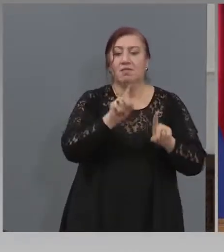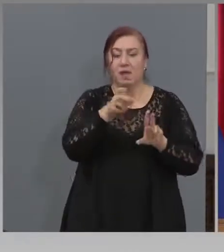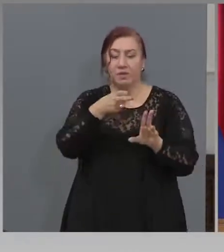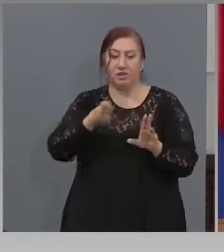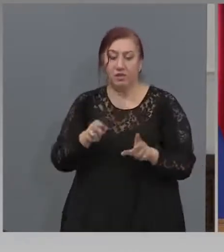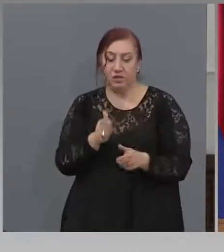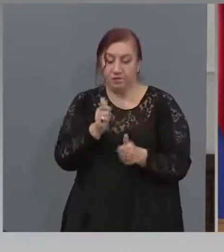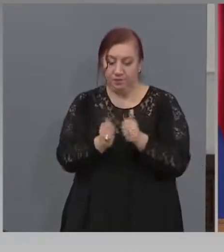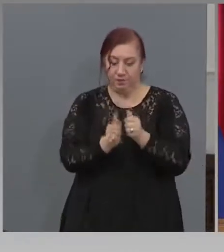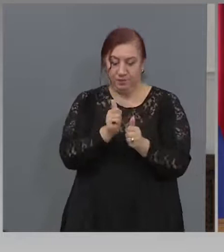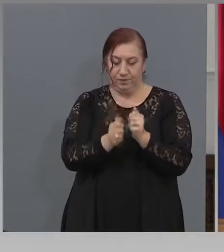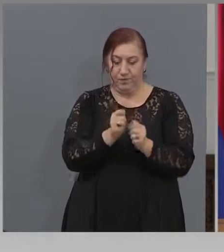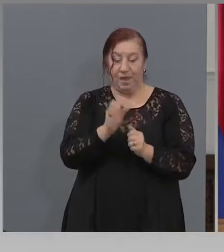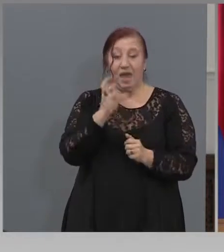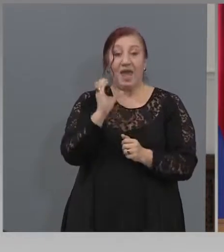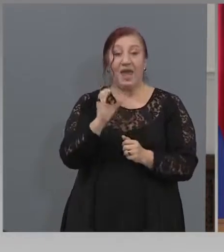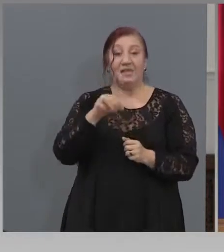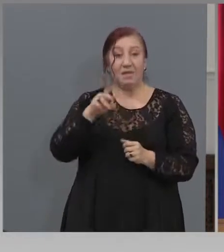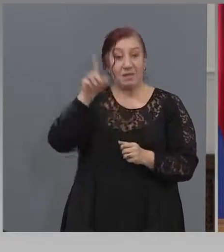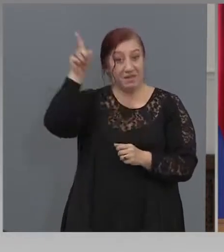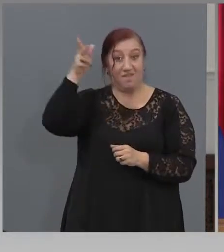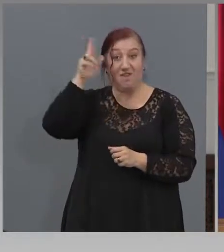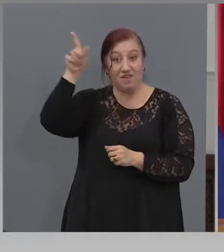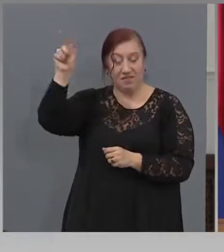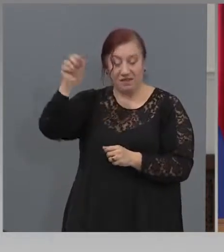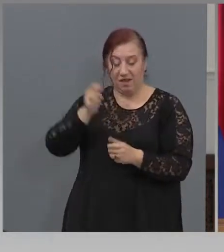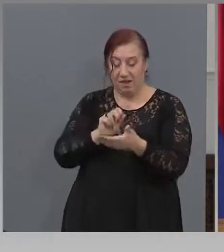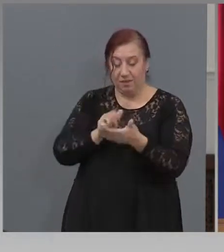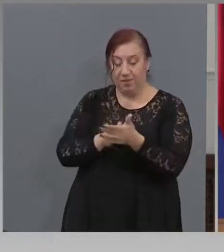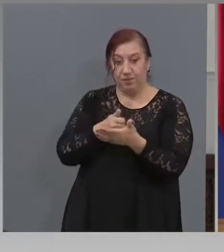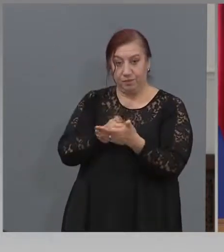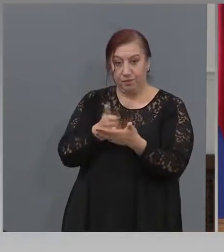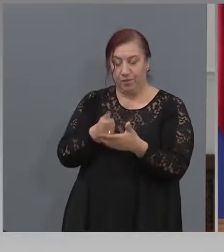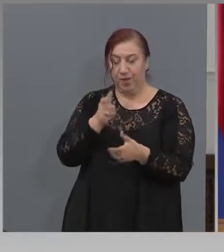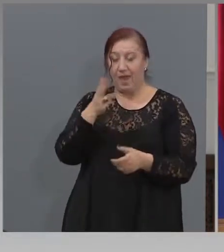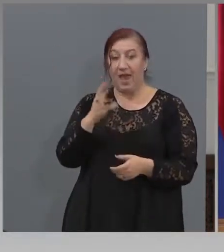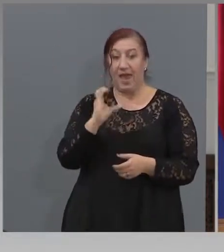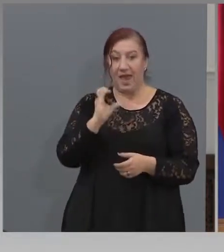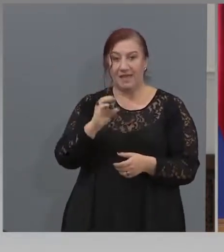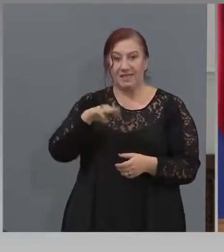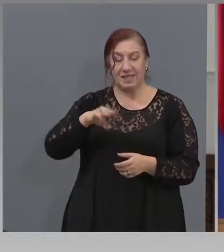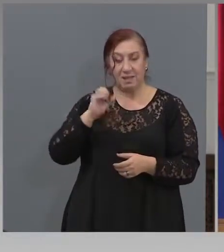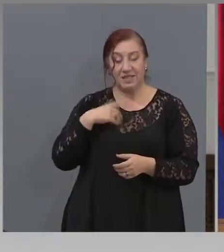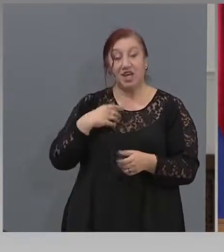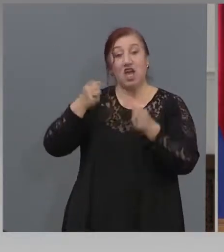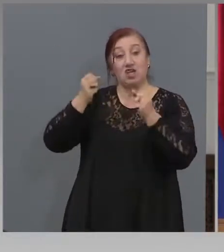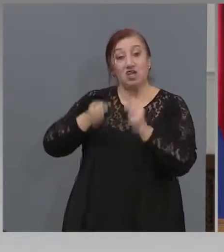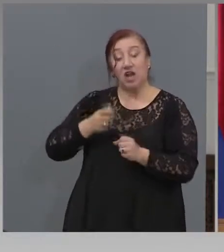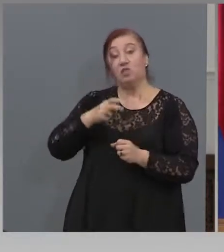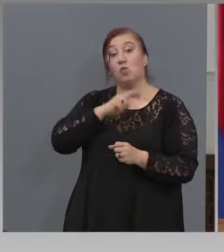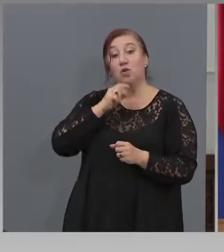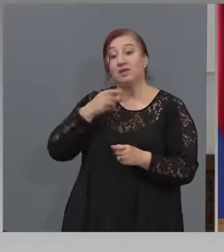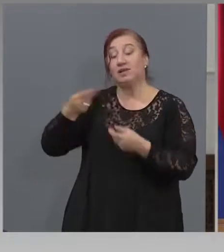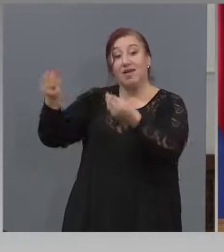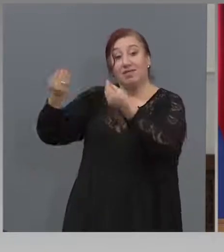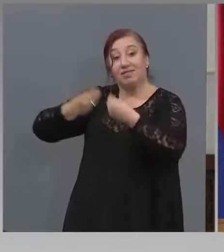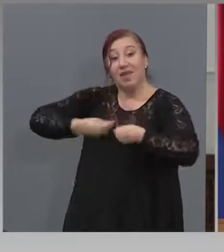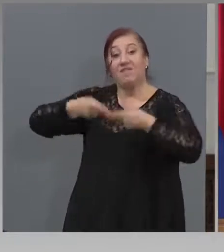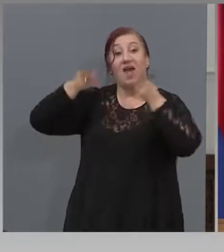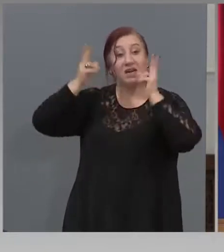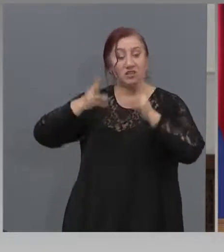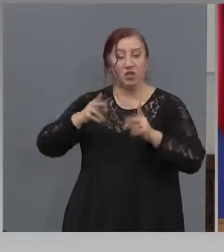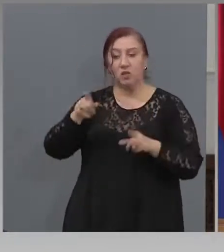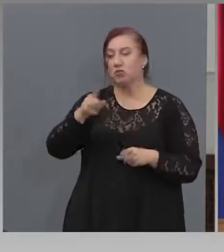чакаш да ти разрешат. Така още във Франция, между другото. Чакаш да ти разрешат от полицията. И никой не говори за полицейски